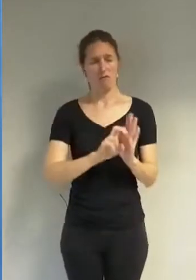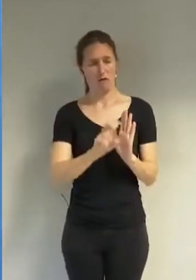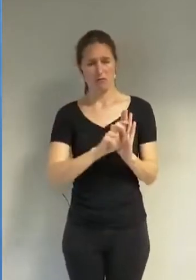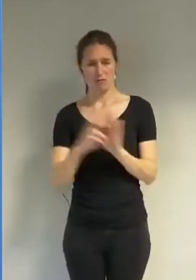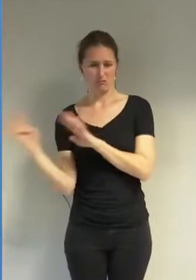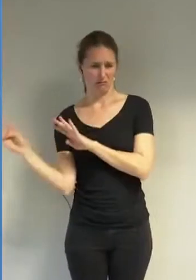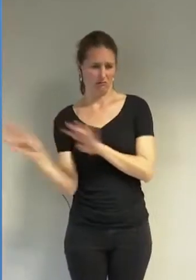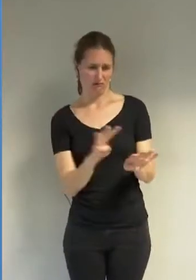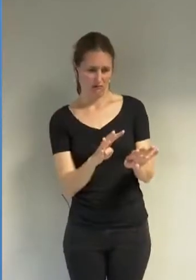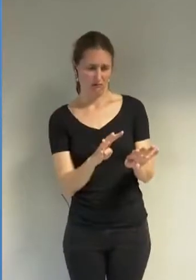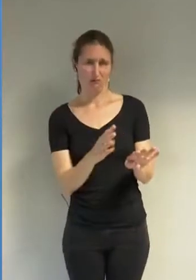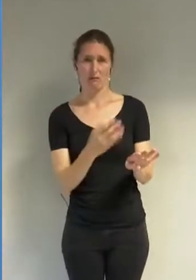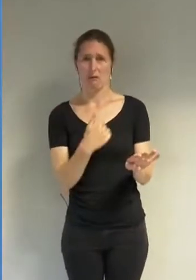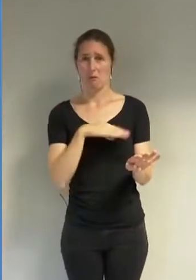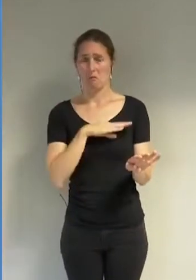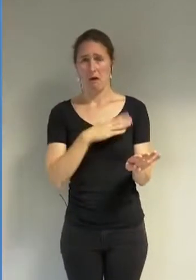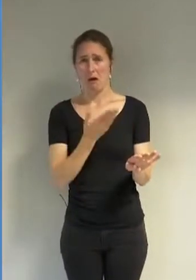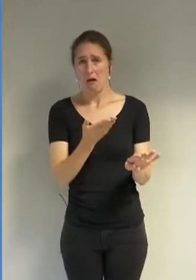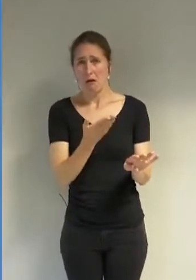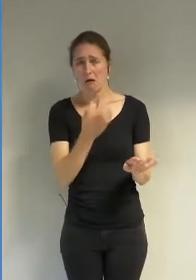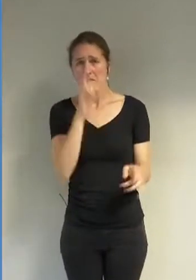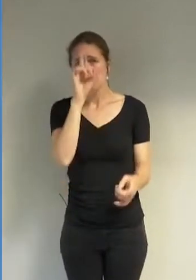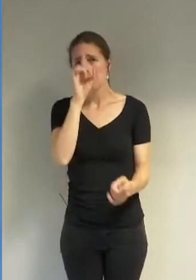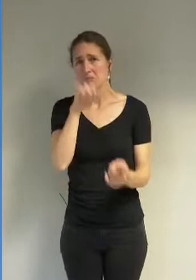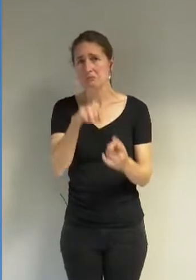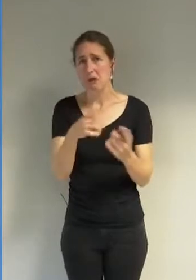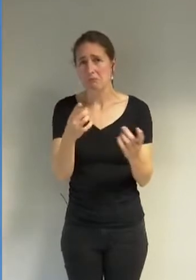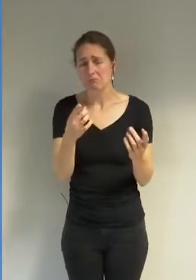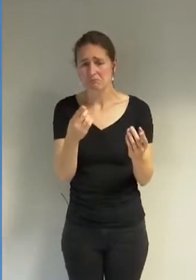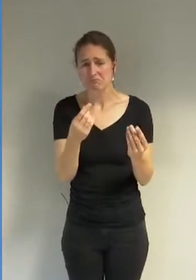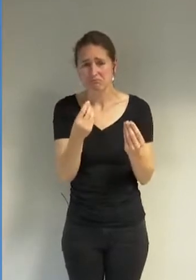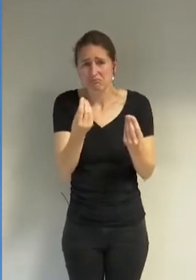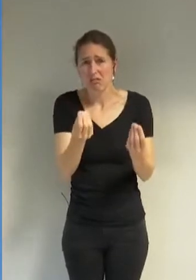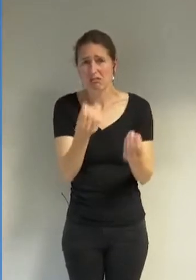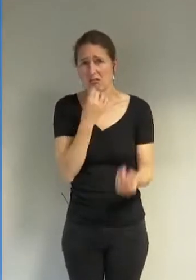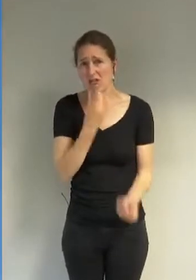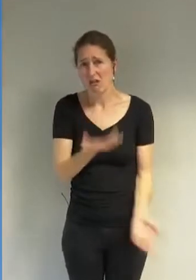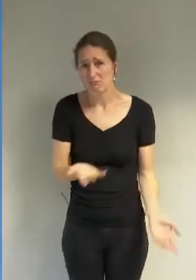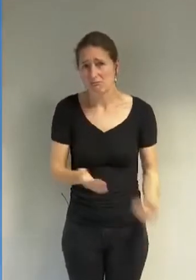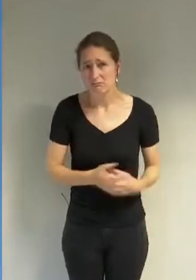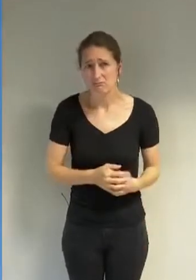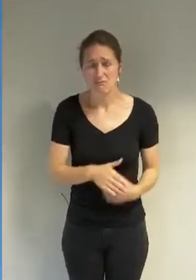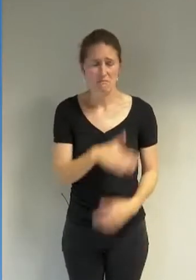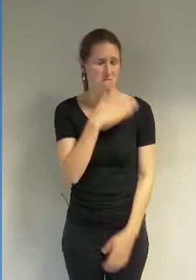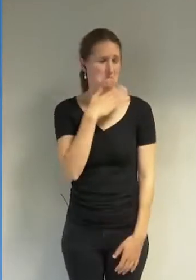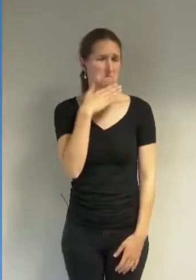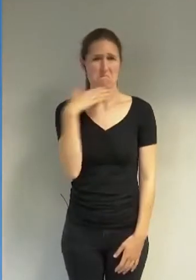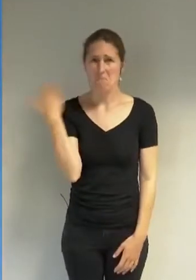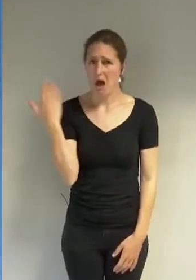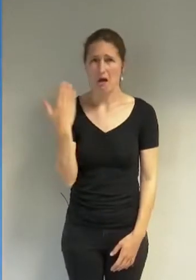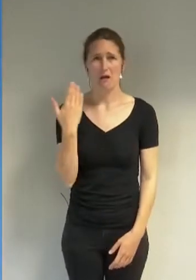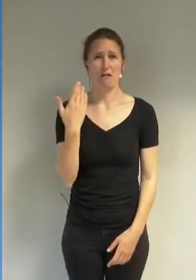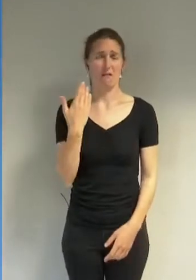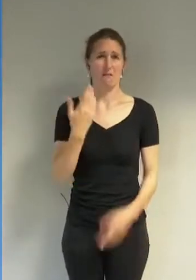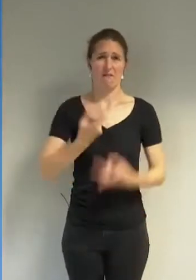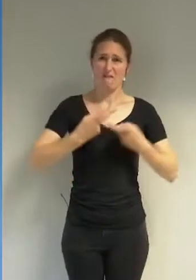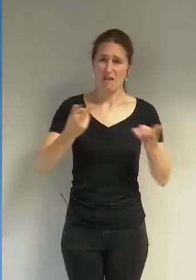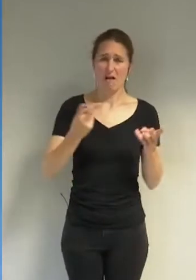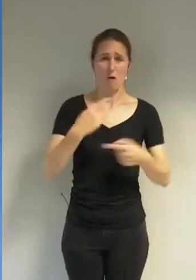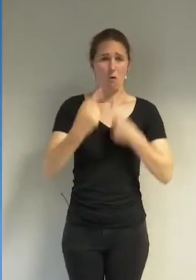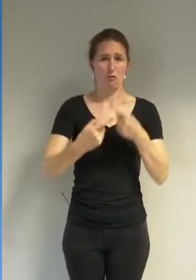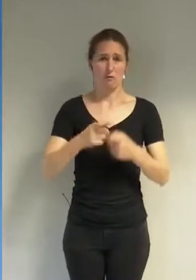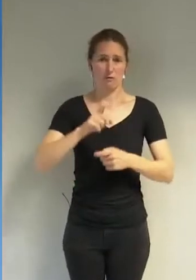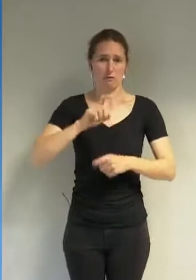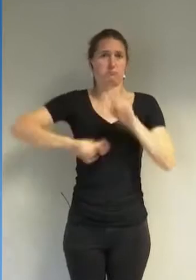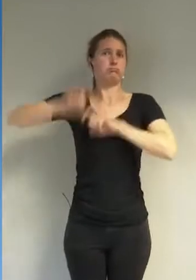premier plan de la scène sur des sujets qui n'apportent rien. Marre de ce recul que la ville est en train de vivre.